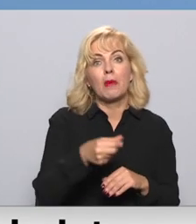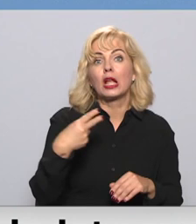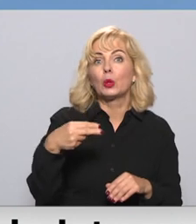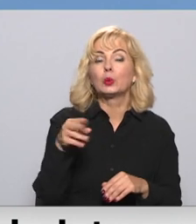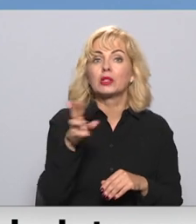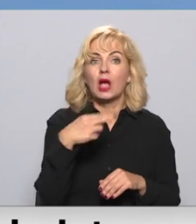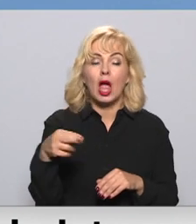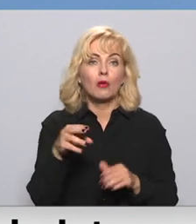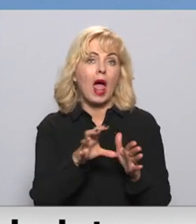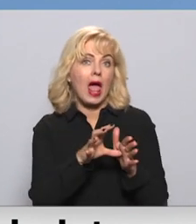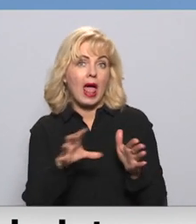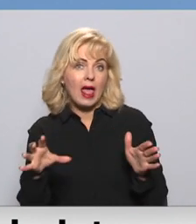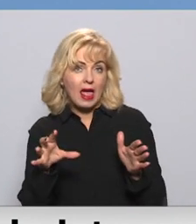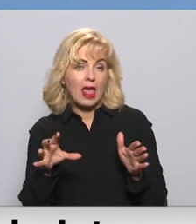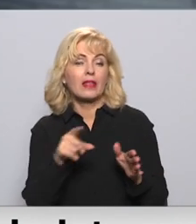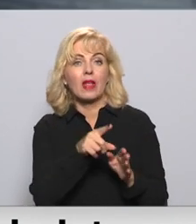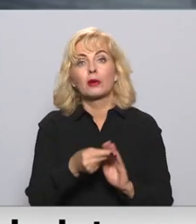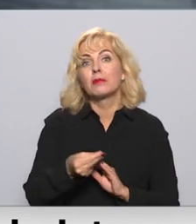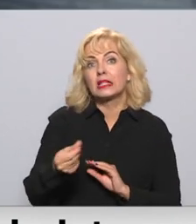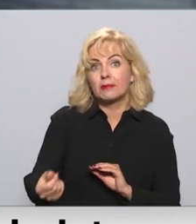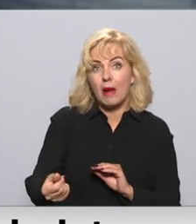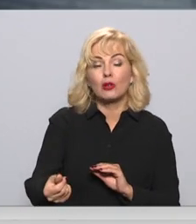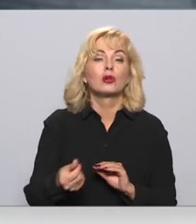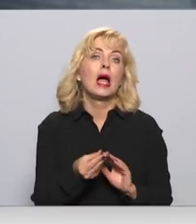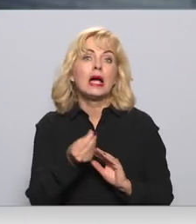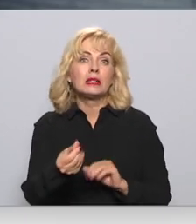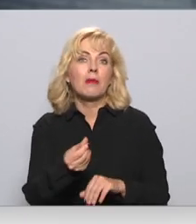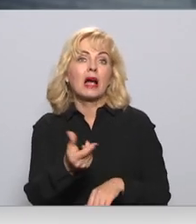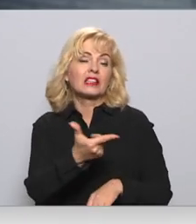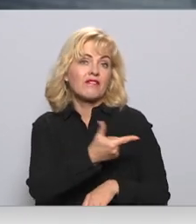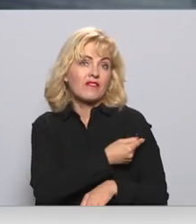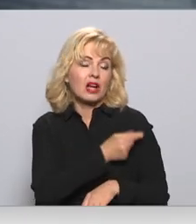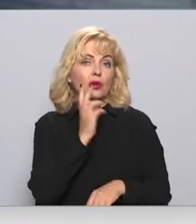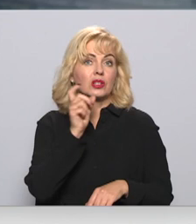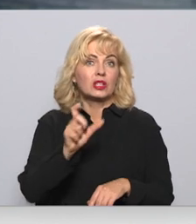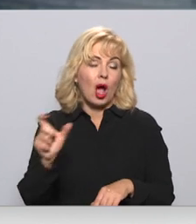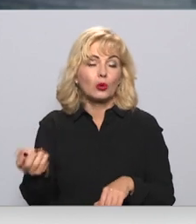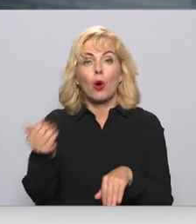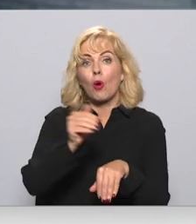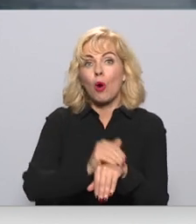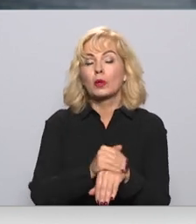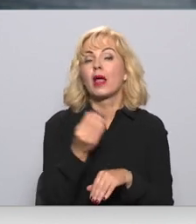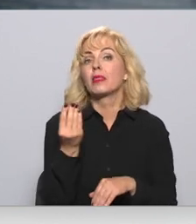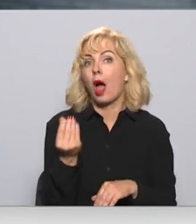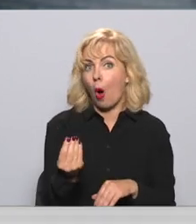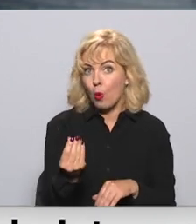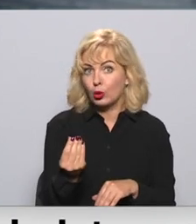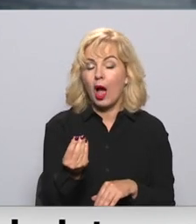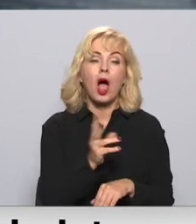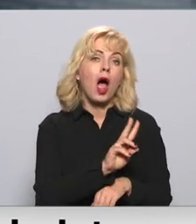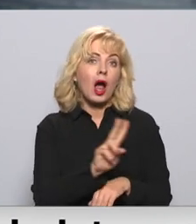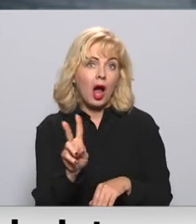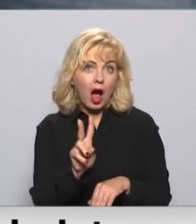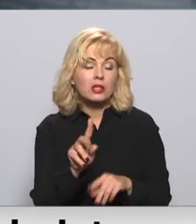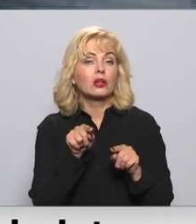eiro energoresursu izmaksām. Izmaksājot vakcinātiem senioriem konkrētu naudas summu, kas